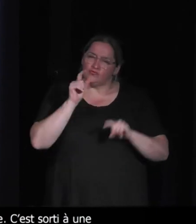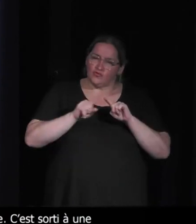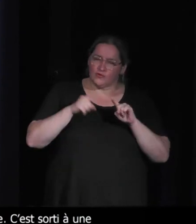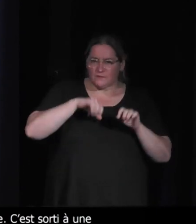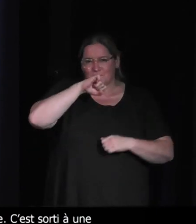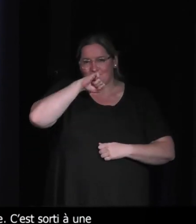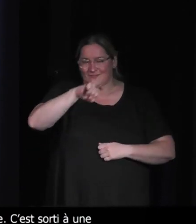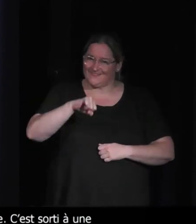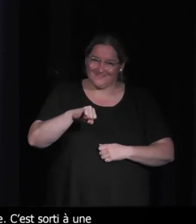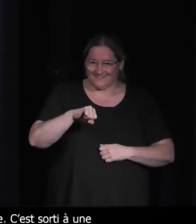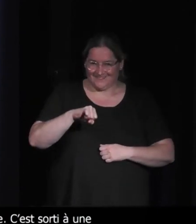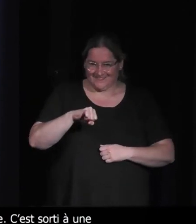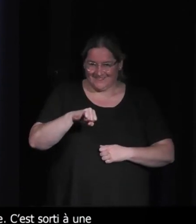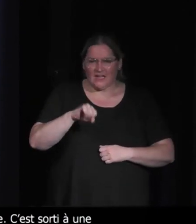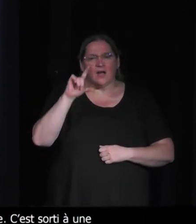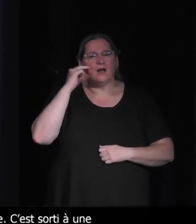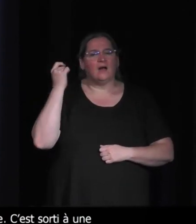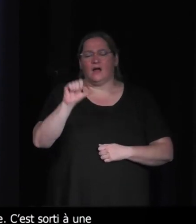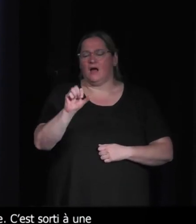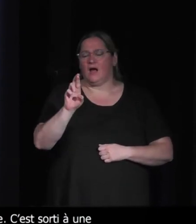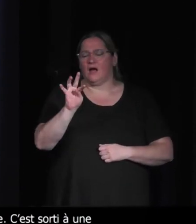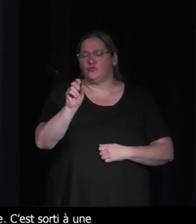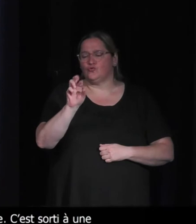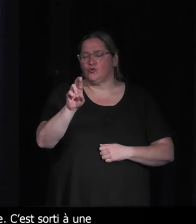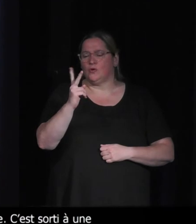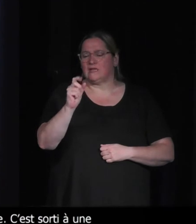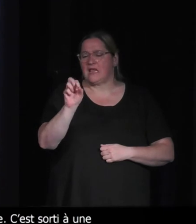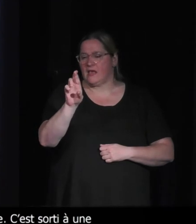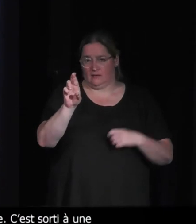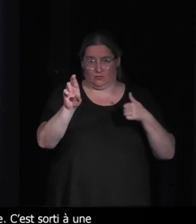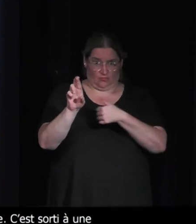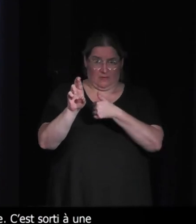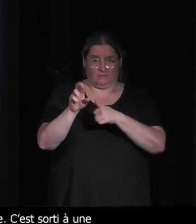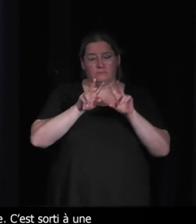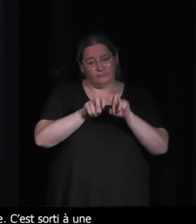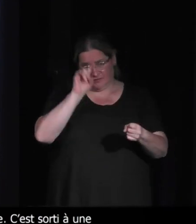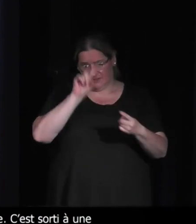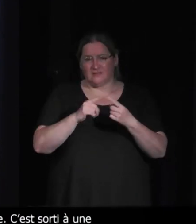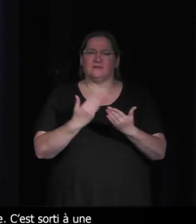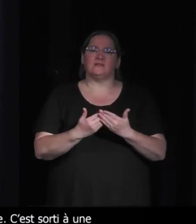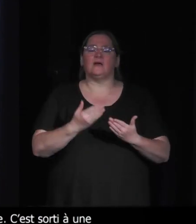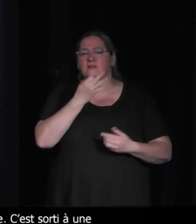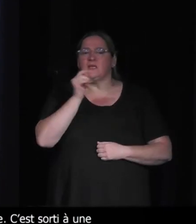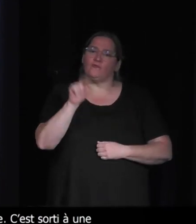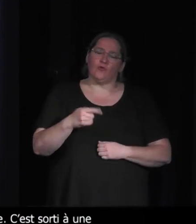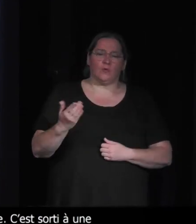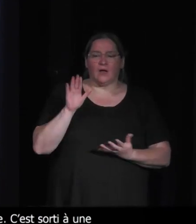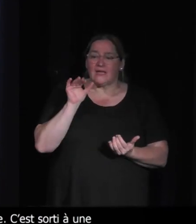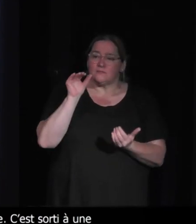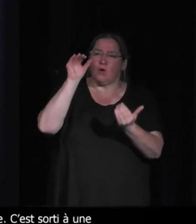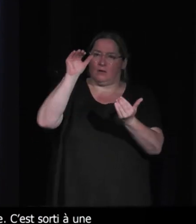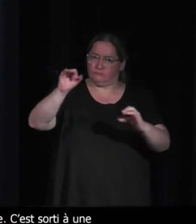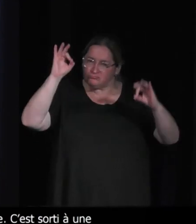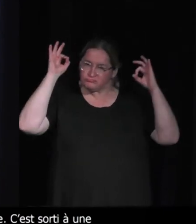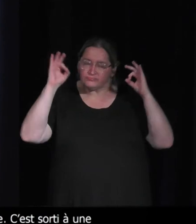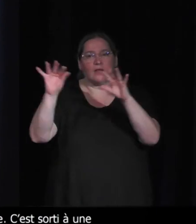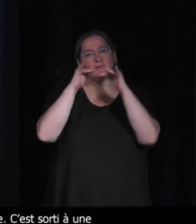de quelqu'un qui s'appelle Arthur Keller, qui est une personne qui travaille pas mal sur ces enjeux aussi, qui parle d'inspirer des espoirs lucides. On se demande souvent si